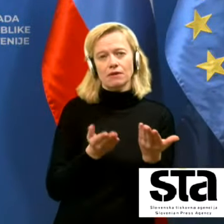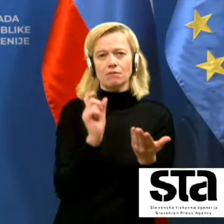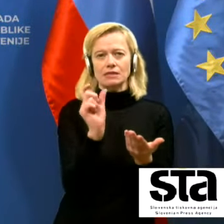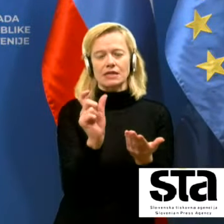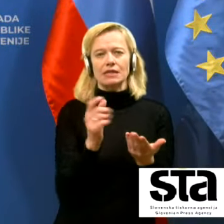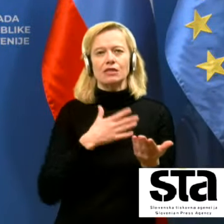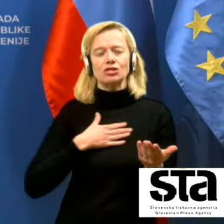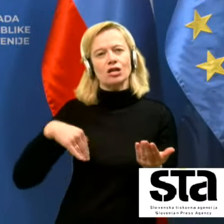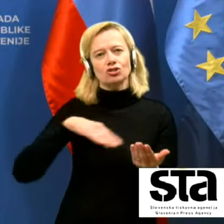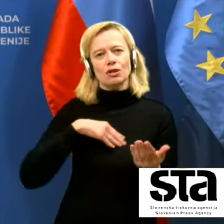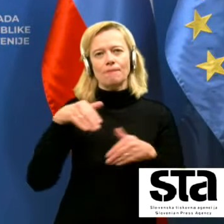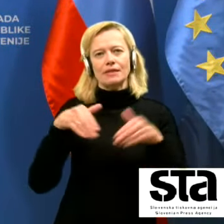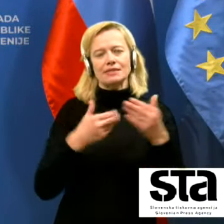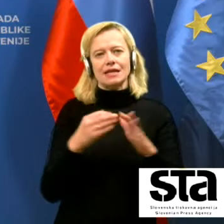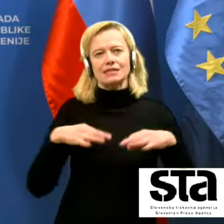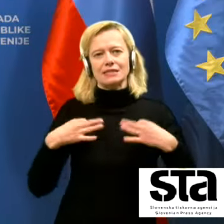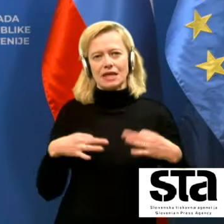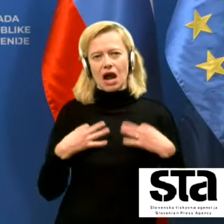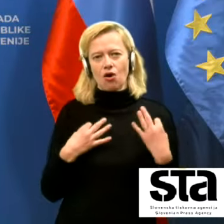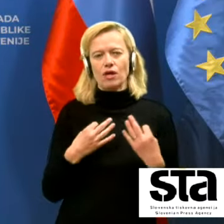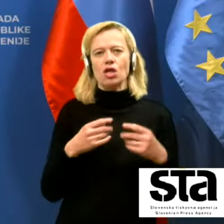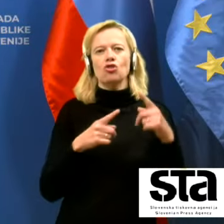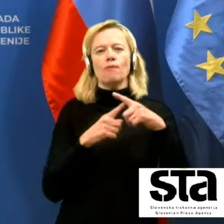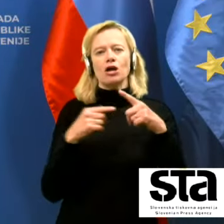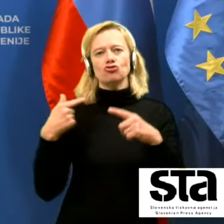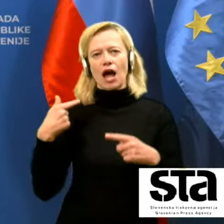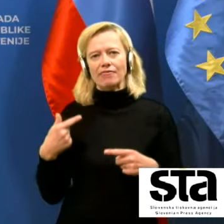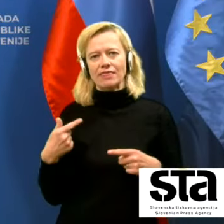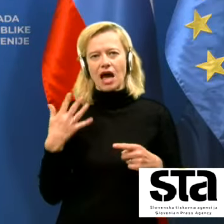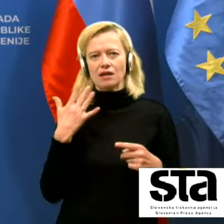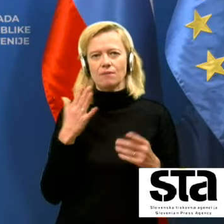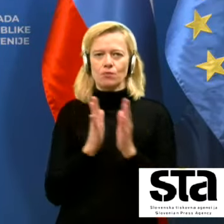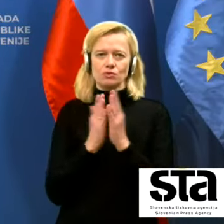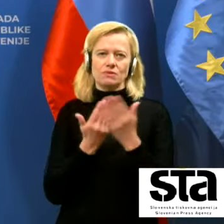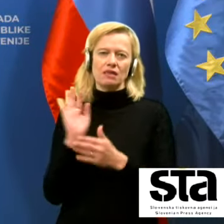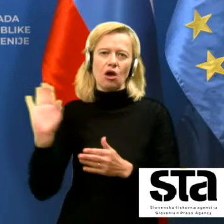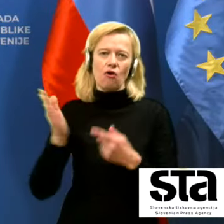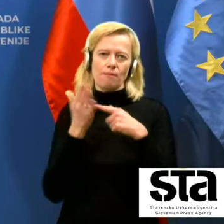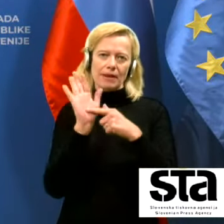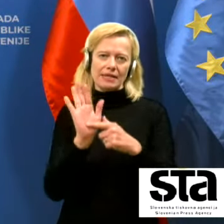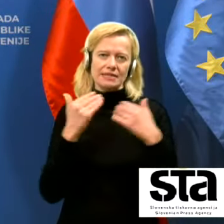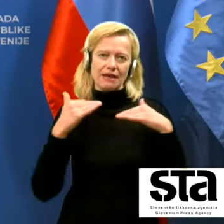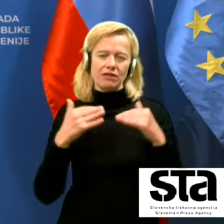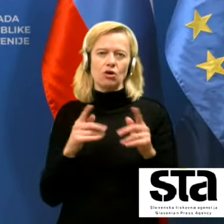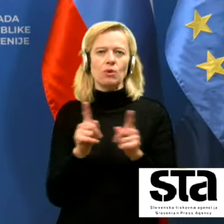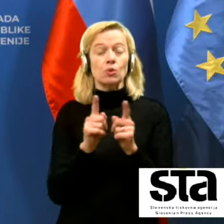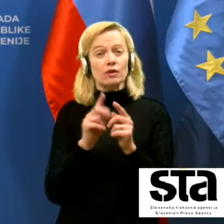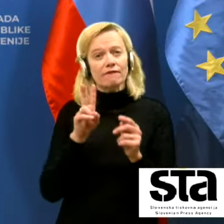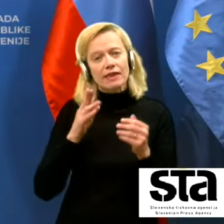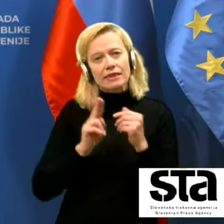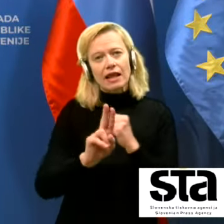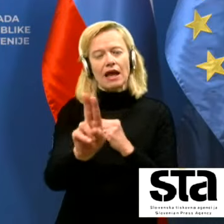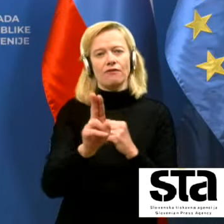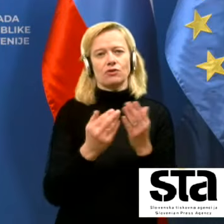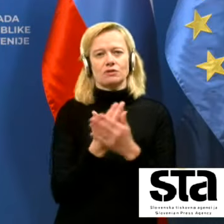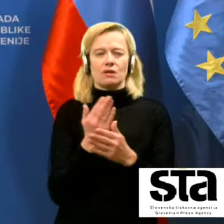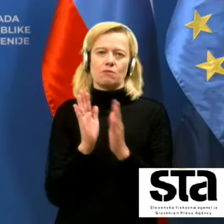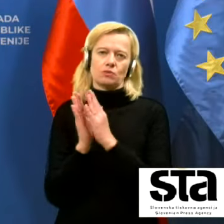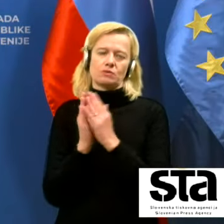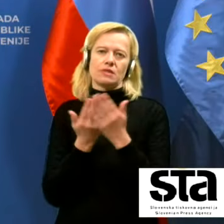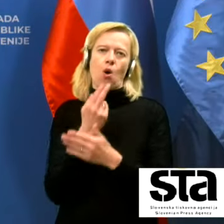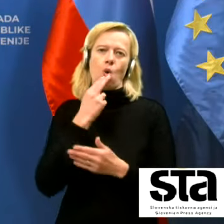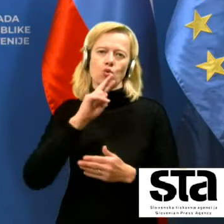ministra za zdravje Tomaža Gantarja, ki ga prosim za njegovo predstavitev in v nadaljevanju tudi za odgovore na